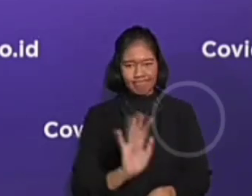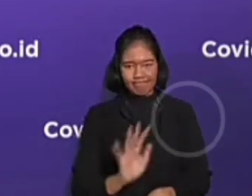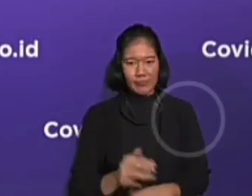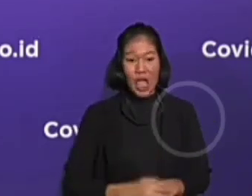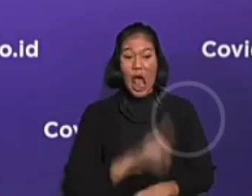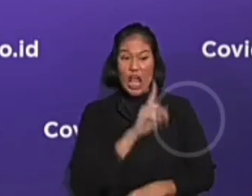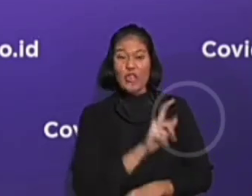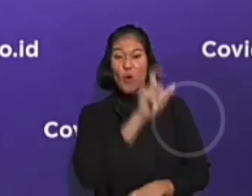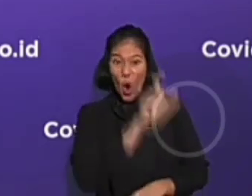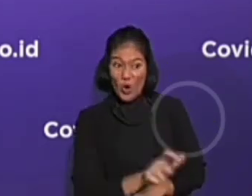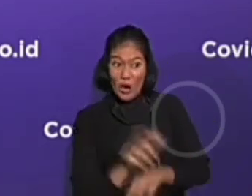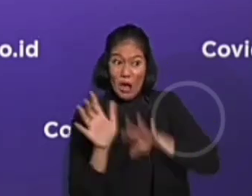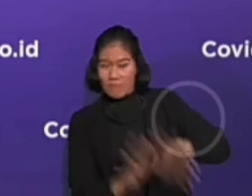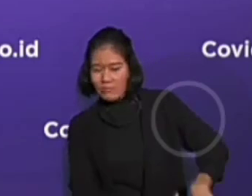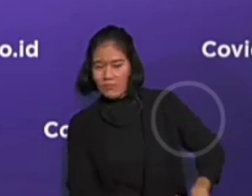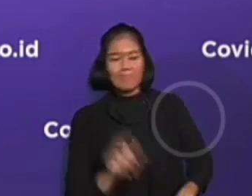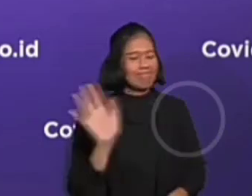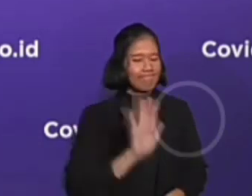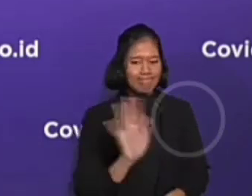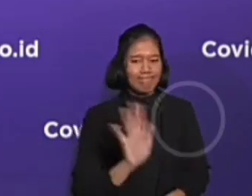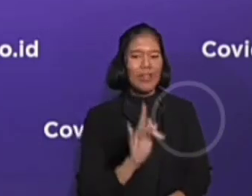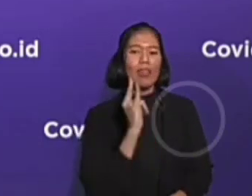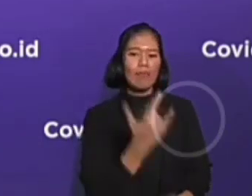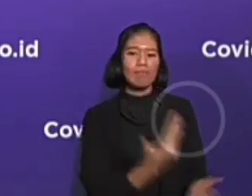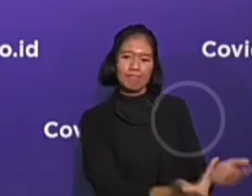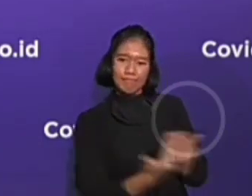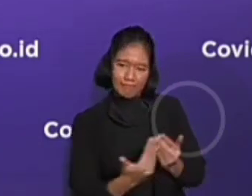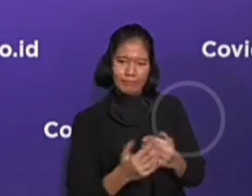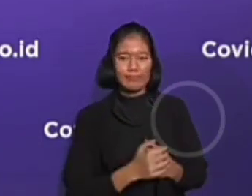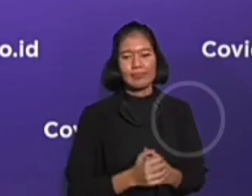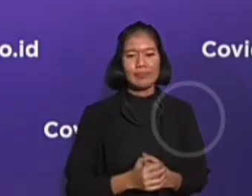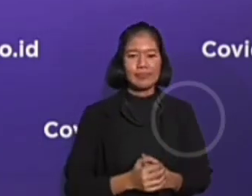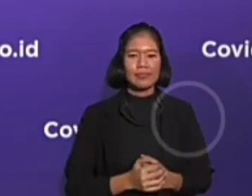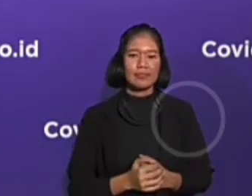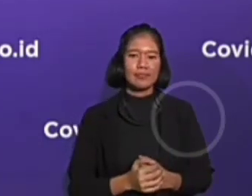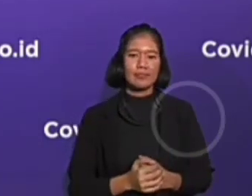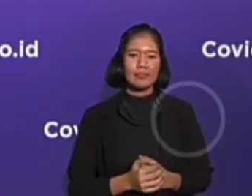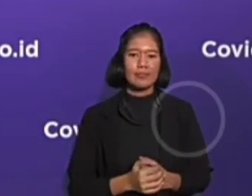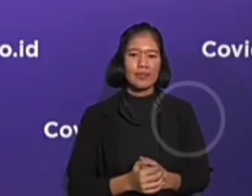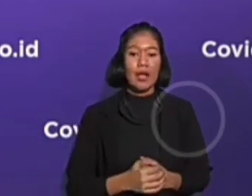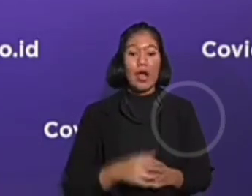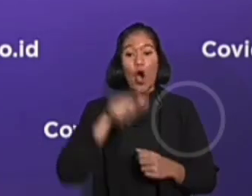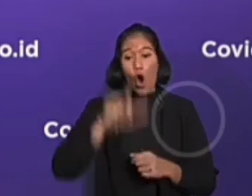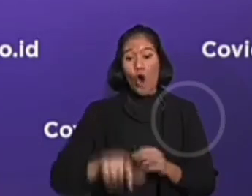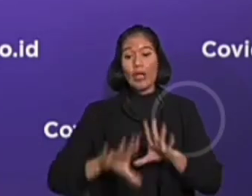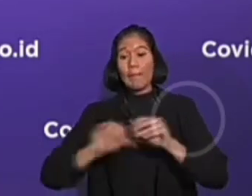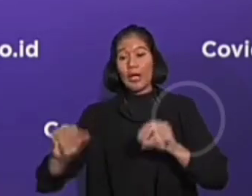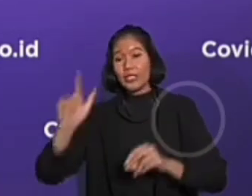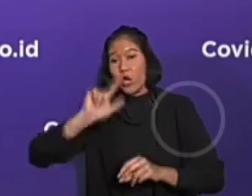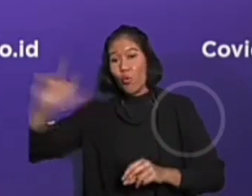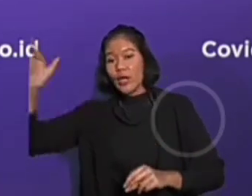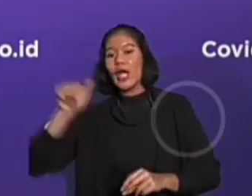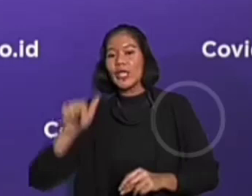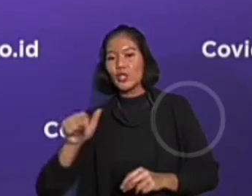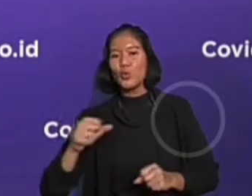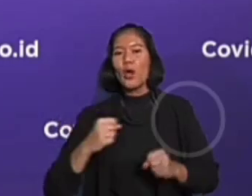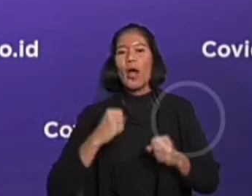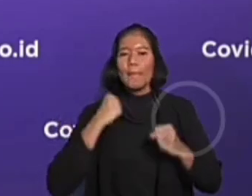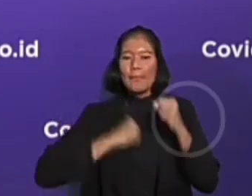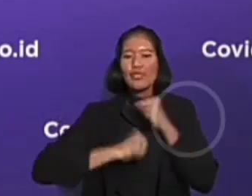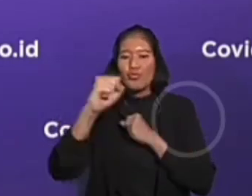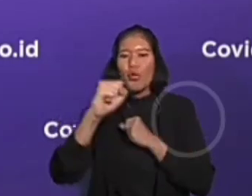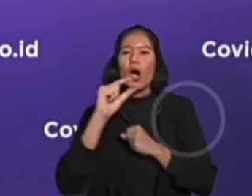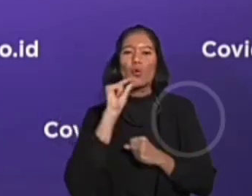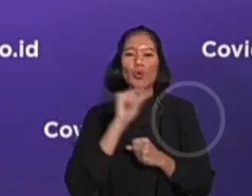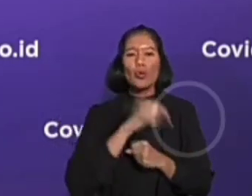ini. Pekerja migran Indonesia adalah pejuang bagi keluarga, pahlawan depisa, sehingga